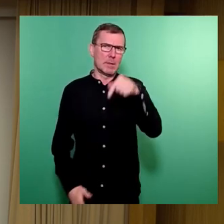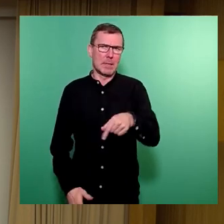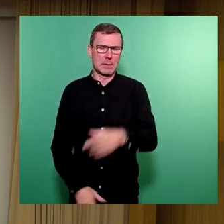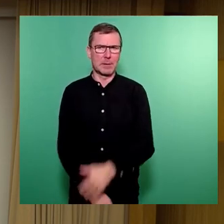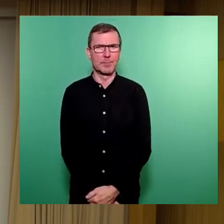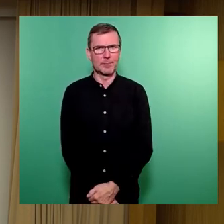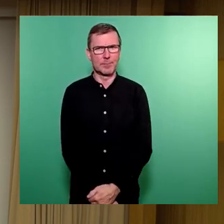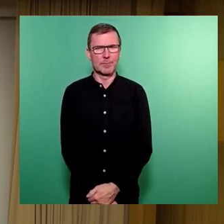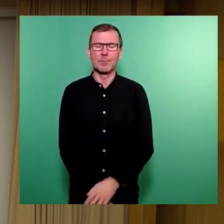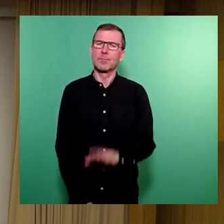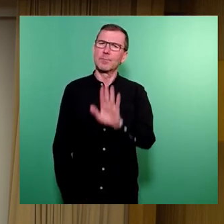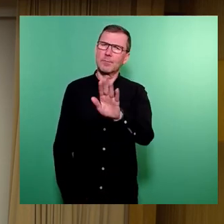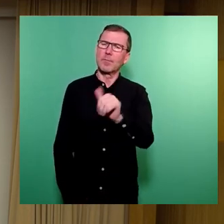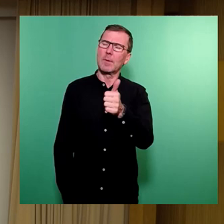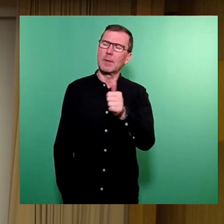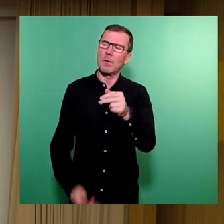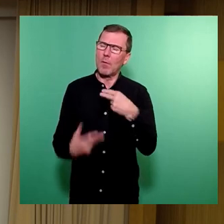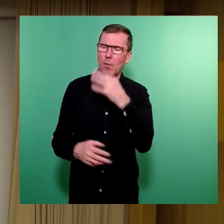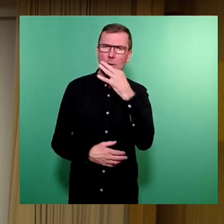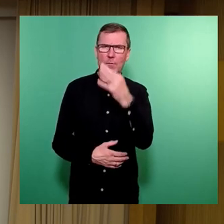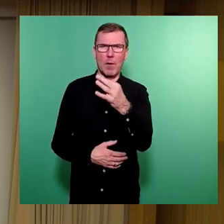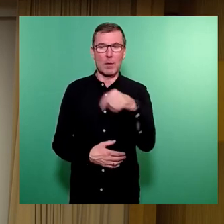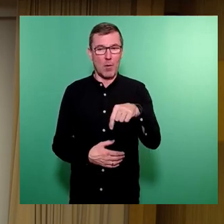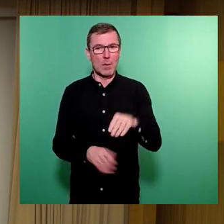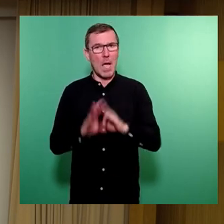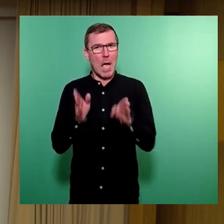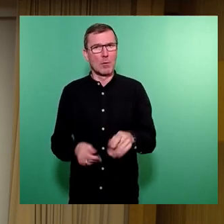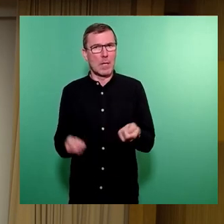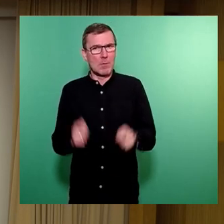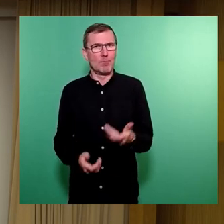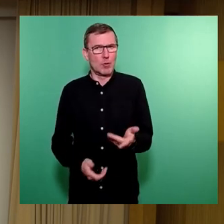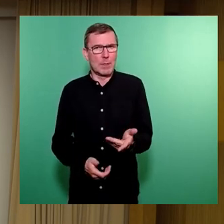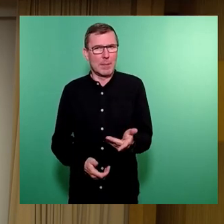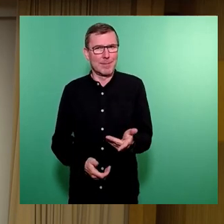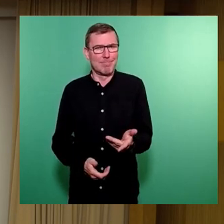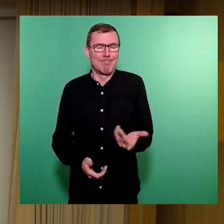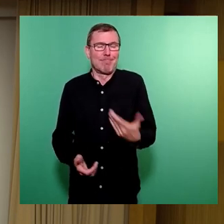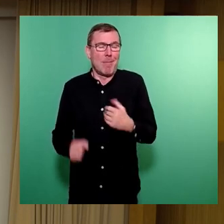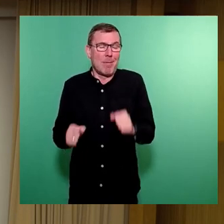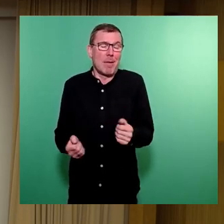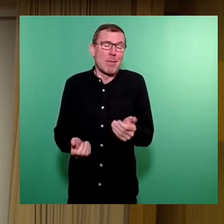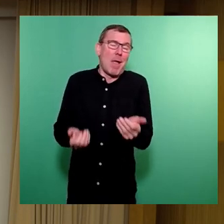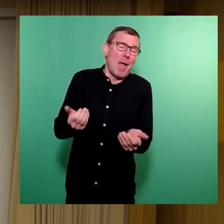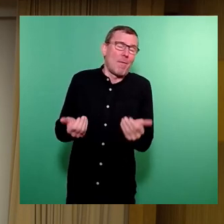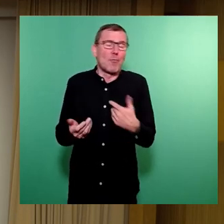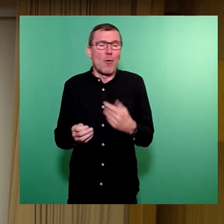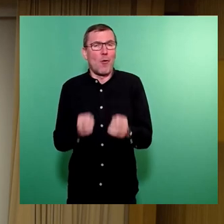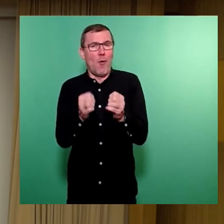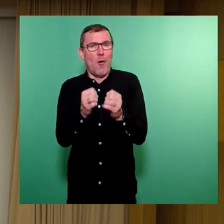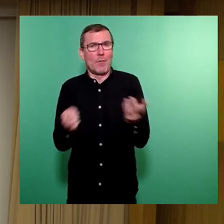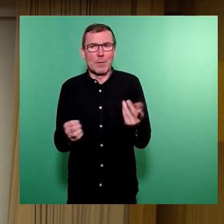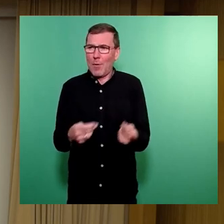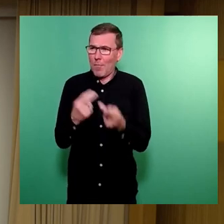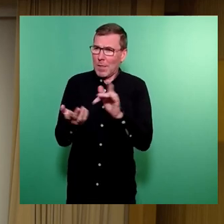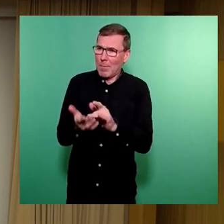Starten Sie mir noch eine Rückfrage. Wir wollen ja heute ja den Haushalt beschließen und wir können ja eventuell hoffen, dass so ein Fördermittel